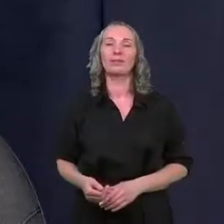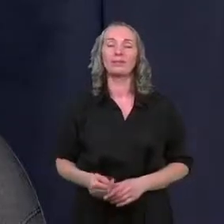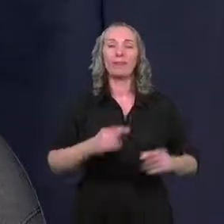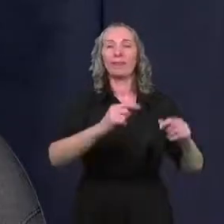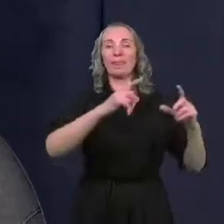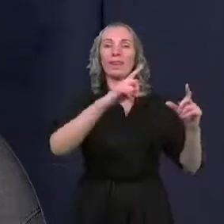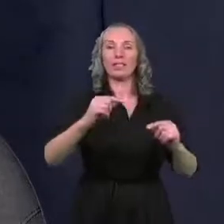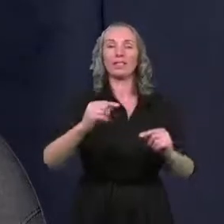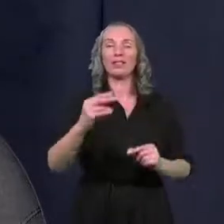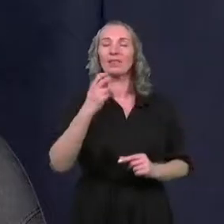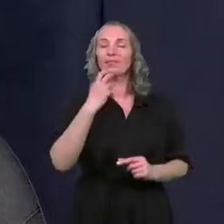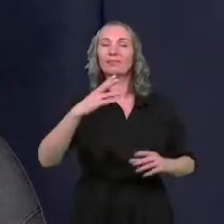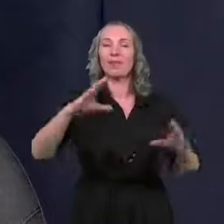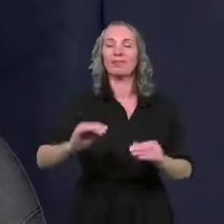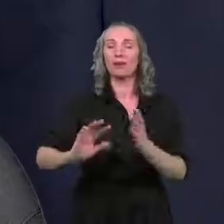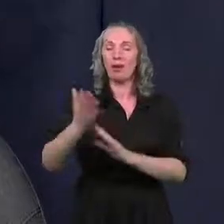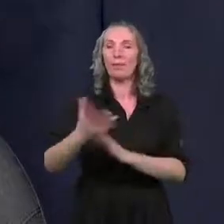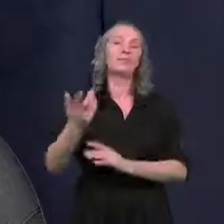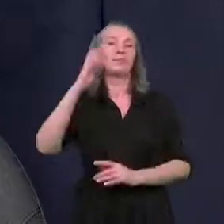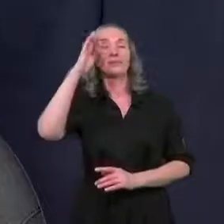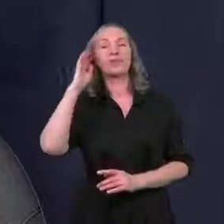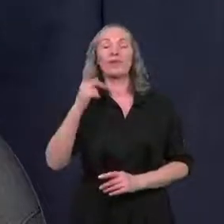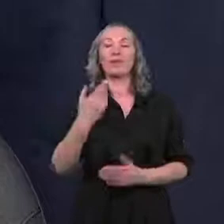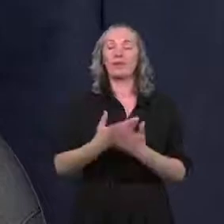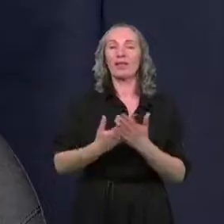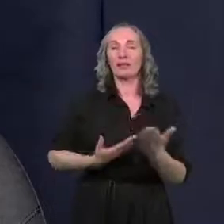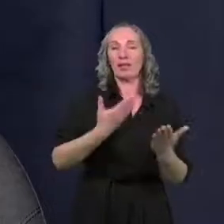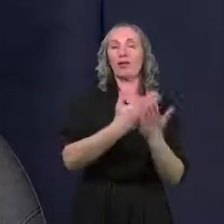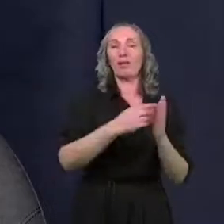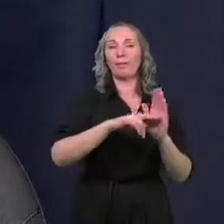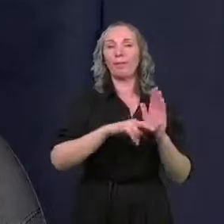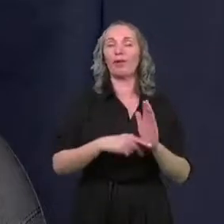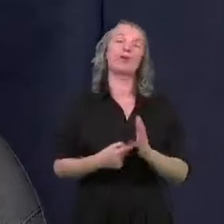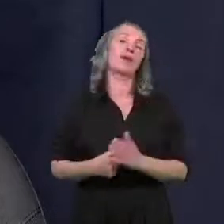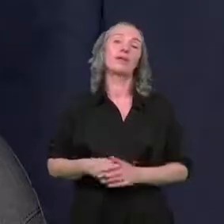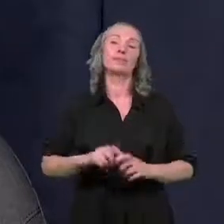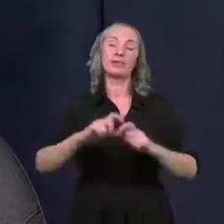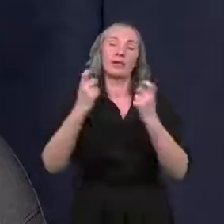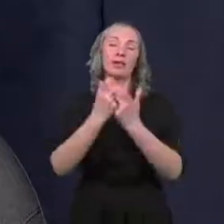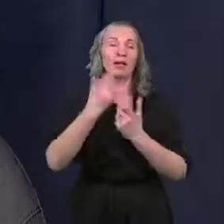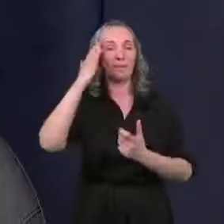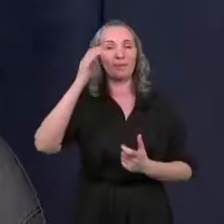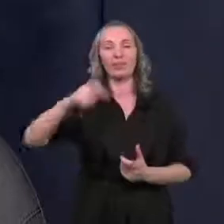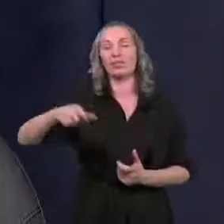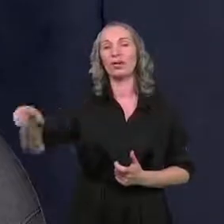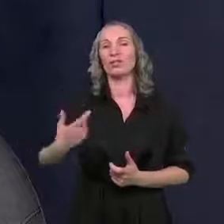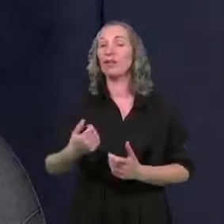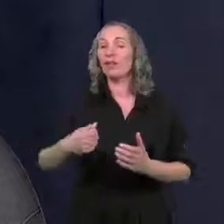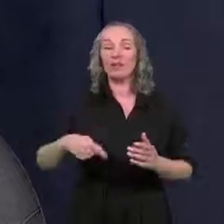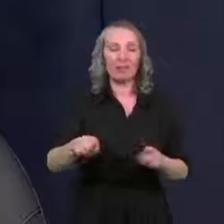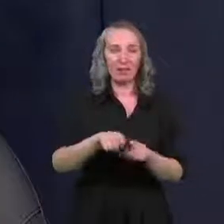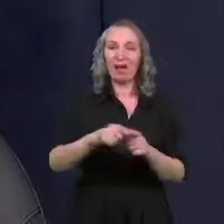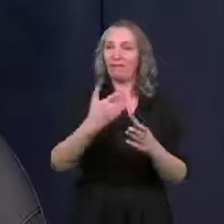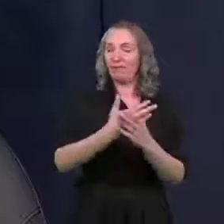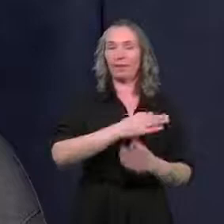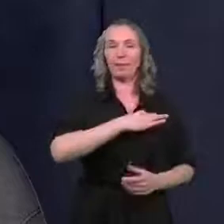niskimi emisjami. Dlatego też dedykujemy te programy przede wszystkim dla mieszkańców, także i dla przedsiębiorców